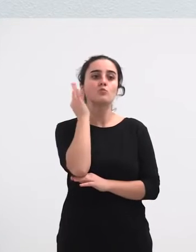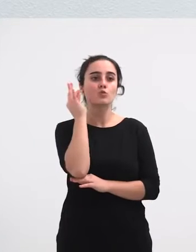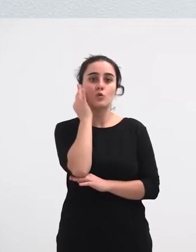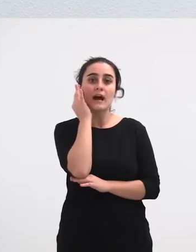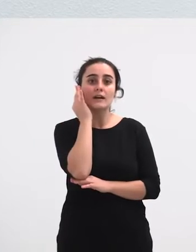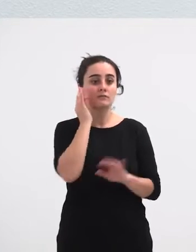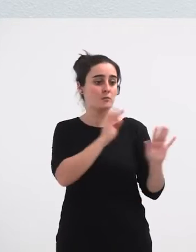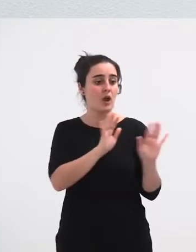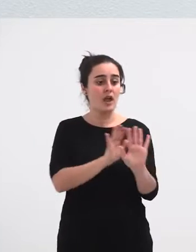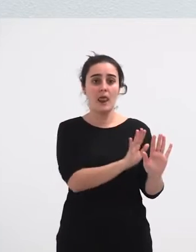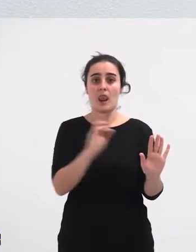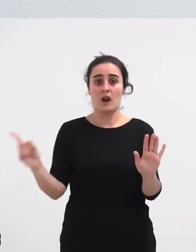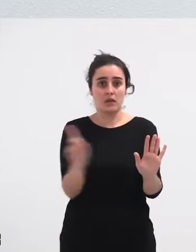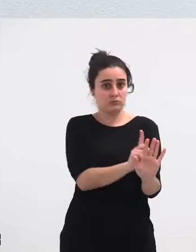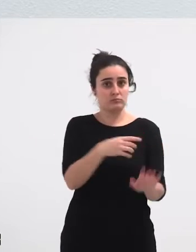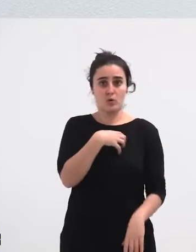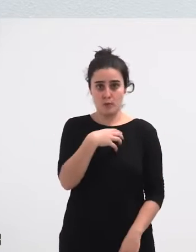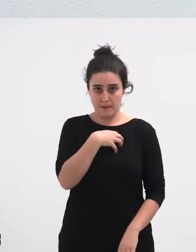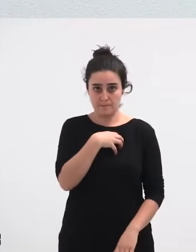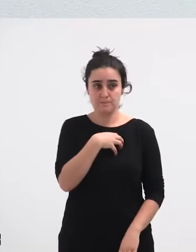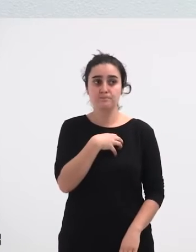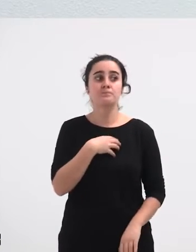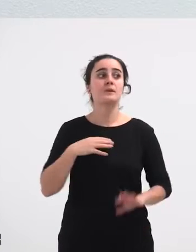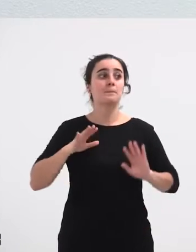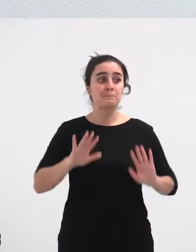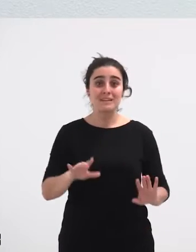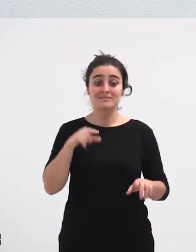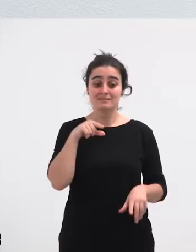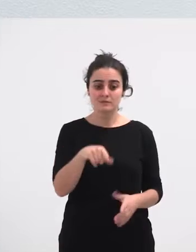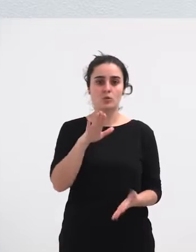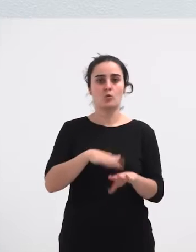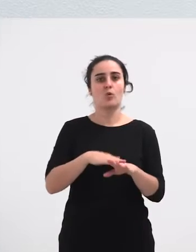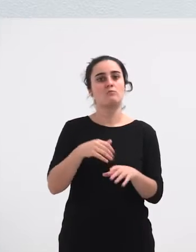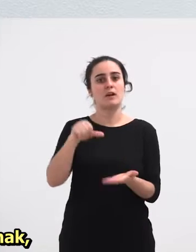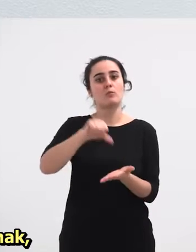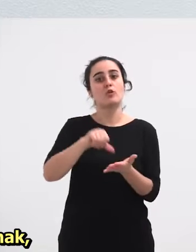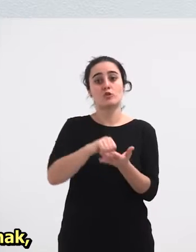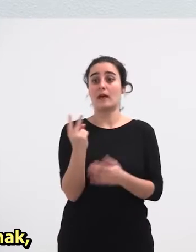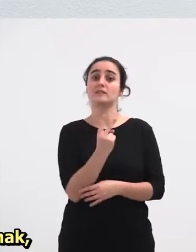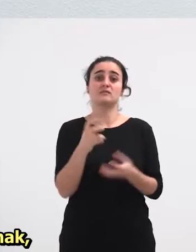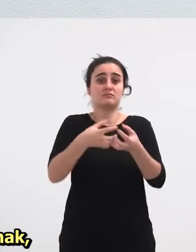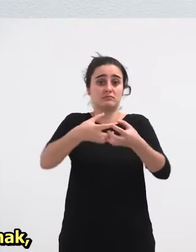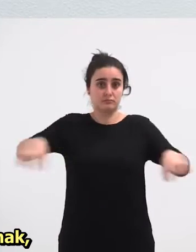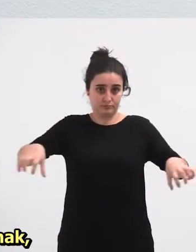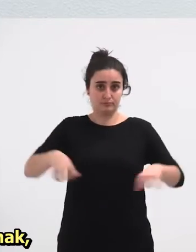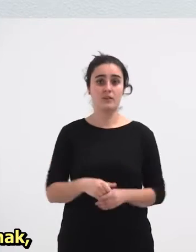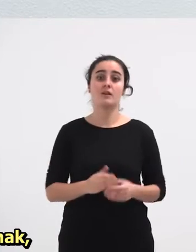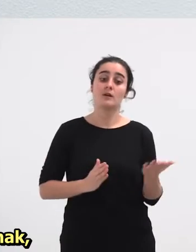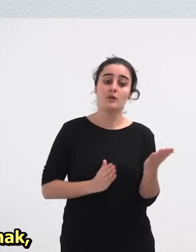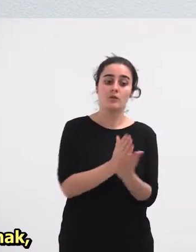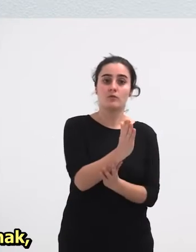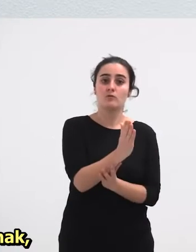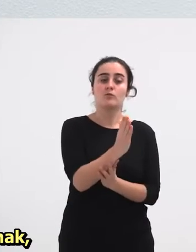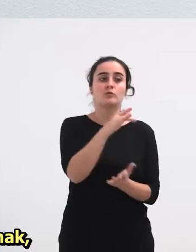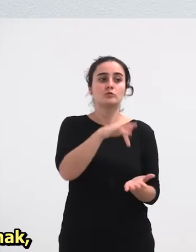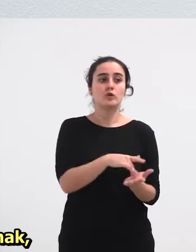alardean ikusi Emakumea horrek bi iriak apurtu zituen Parte batetik alardearen